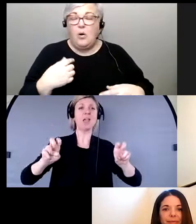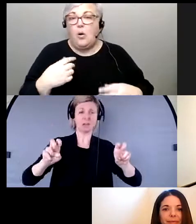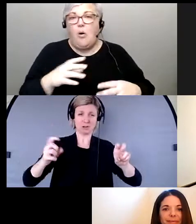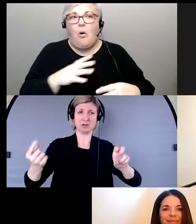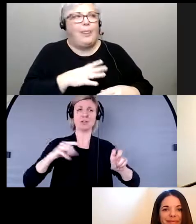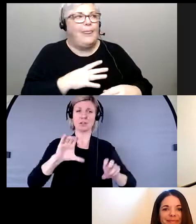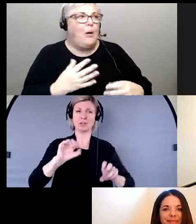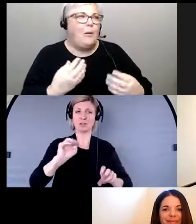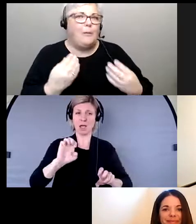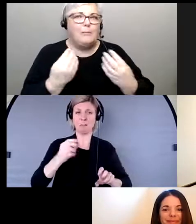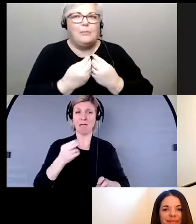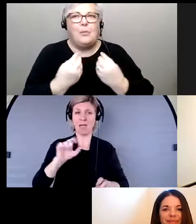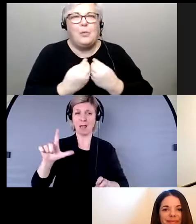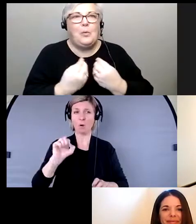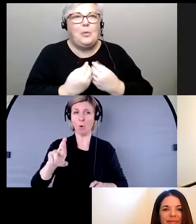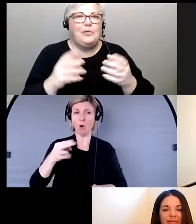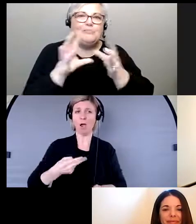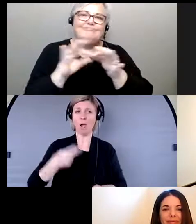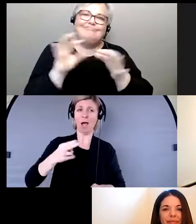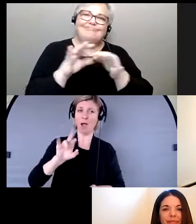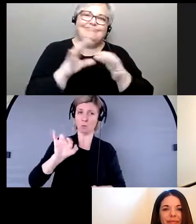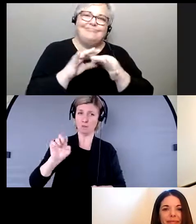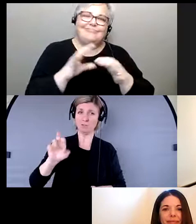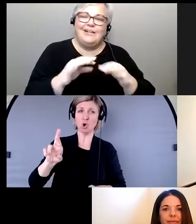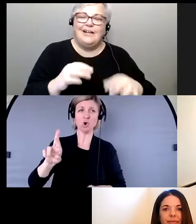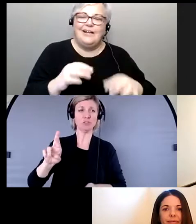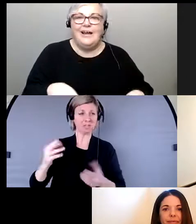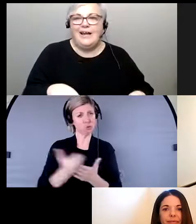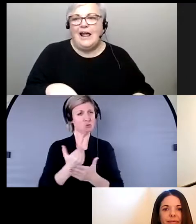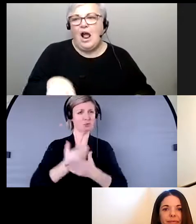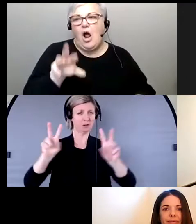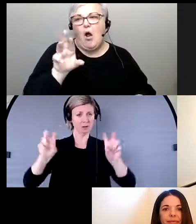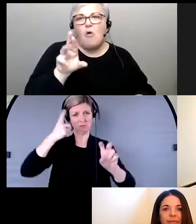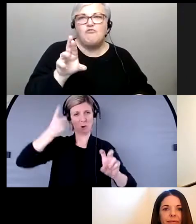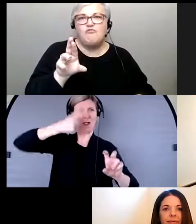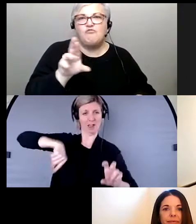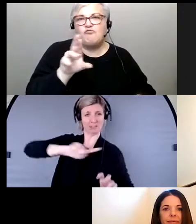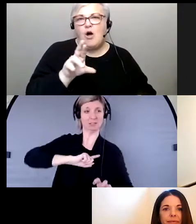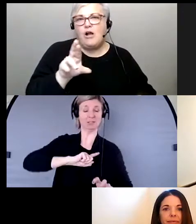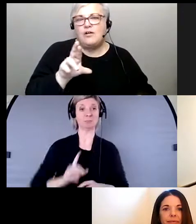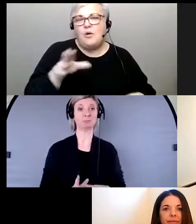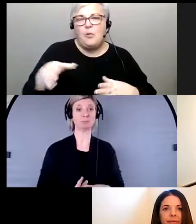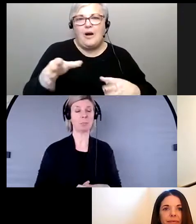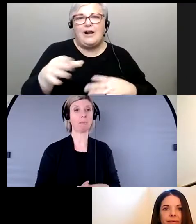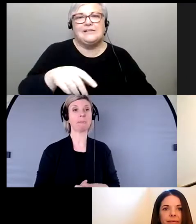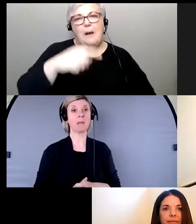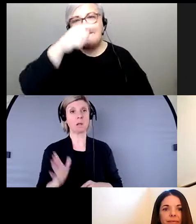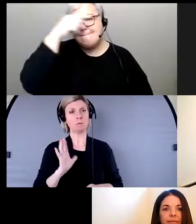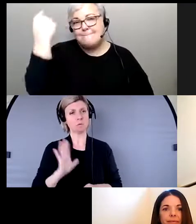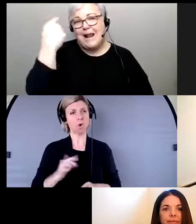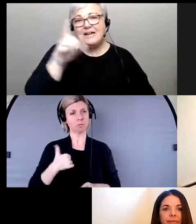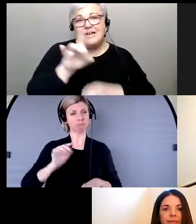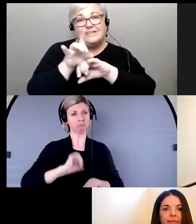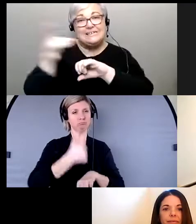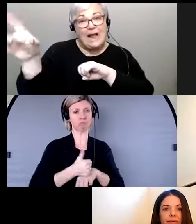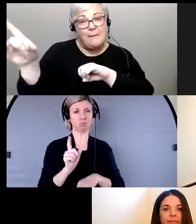dictons en vogue à cette époque. Rowan Weiss était situé à Black Diamond en Alberta, mais nous